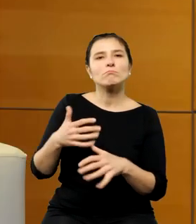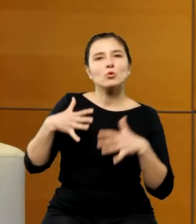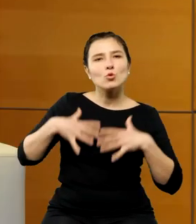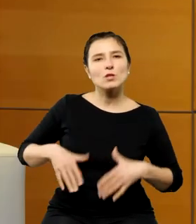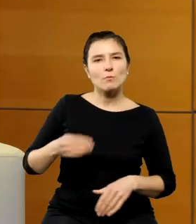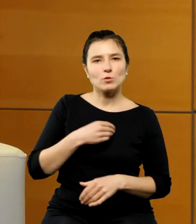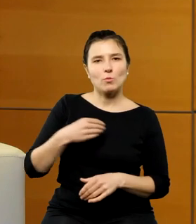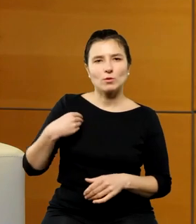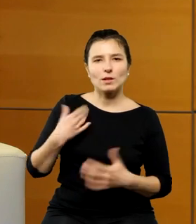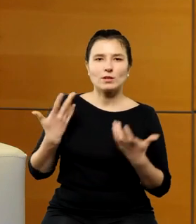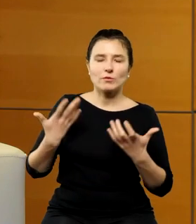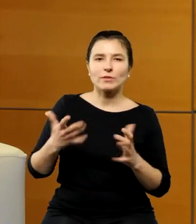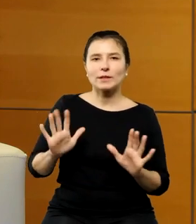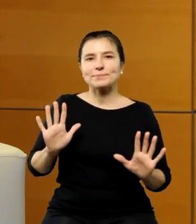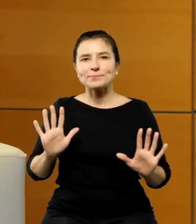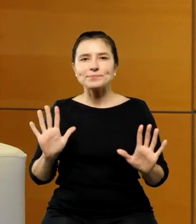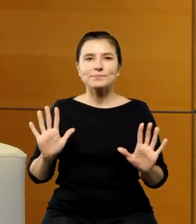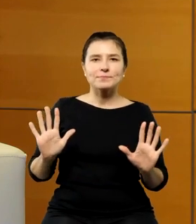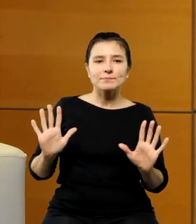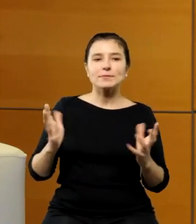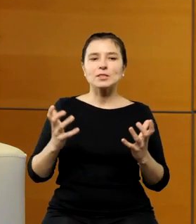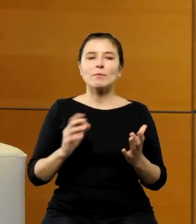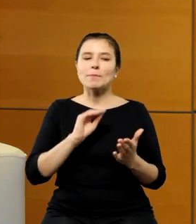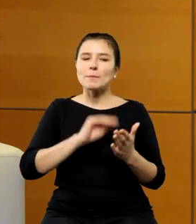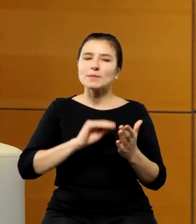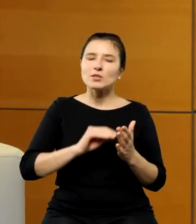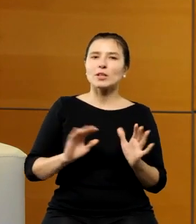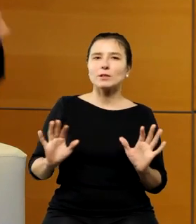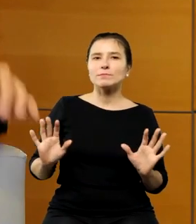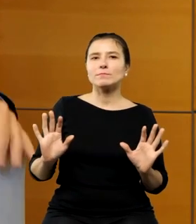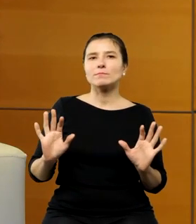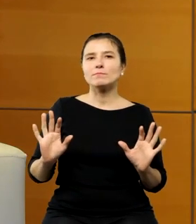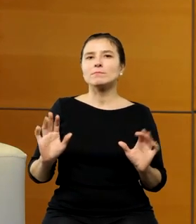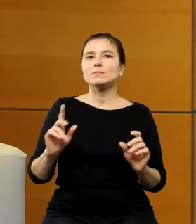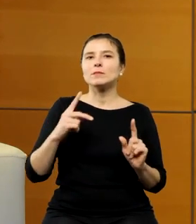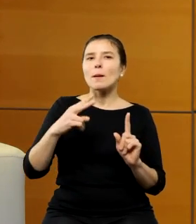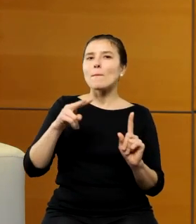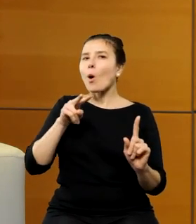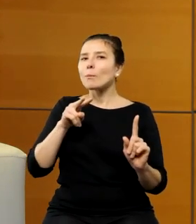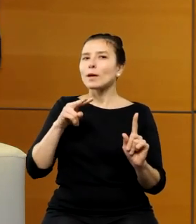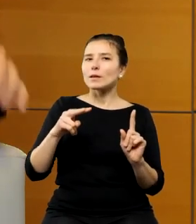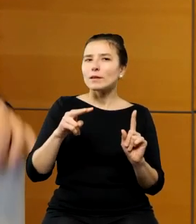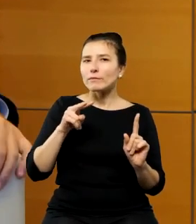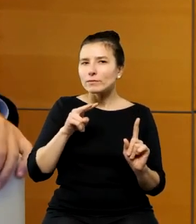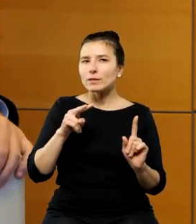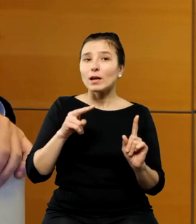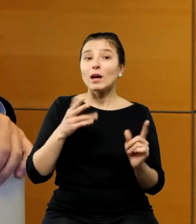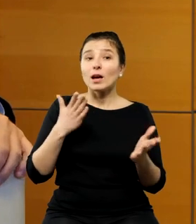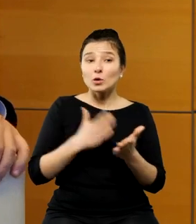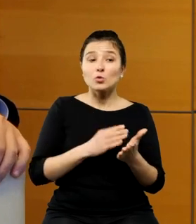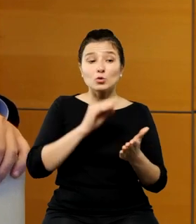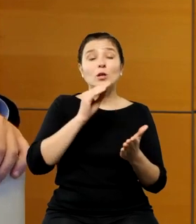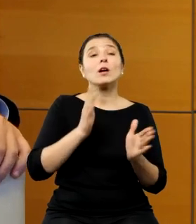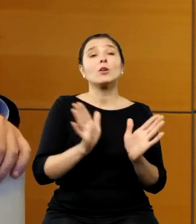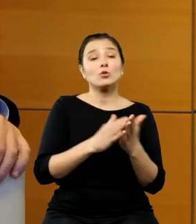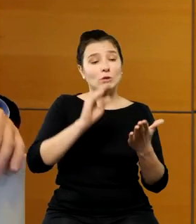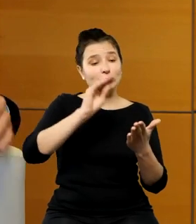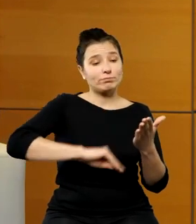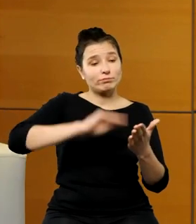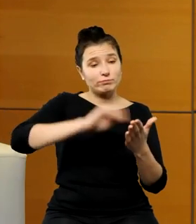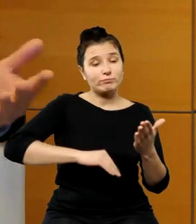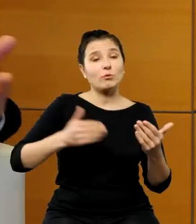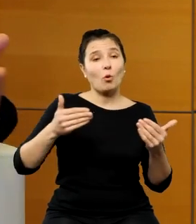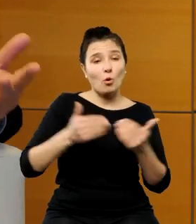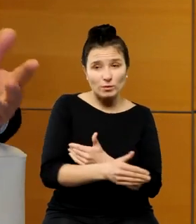wyważony sposób w swojej książce akurat równocześnie jak już kończyłem wybuchnęła wojna w Ukrainie i